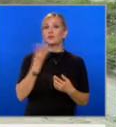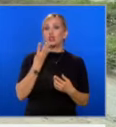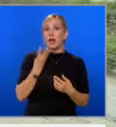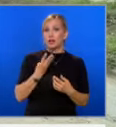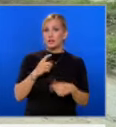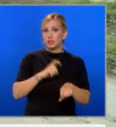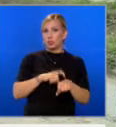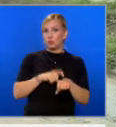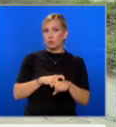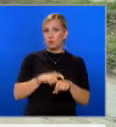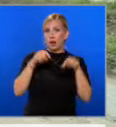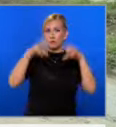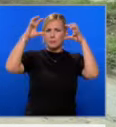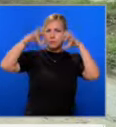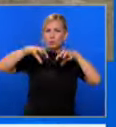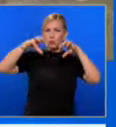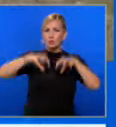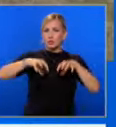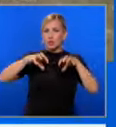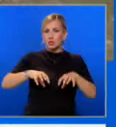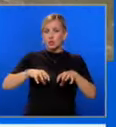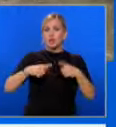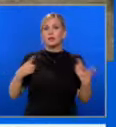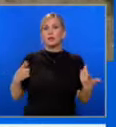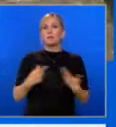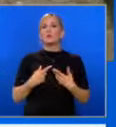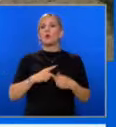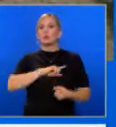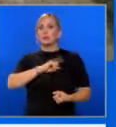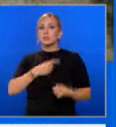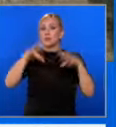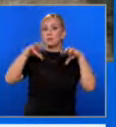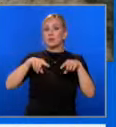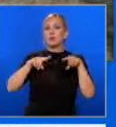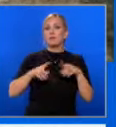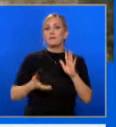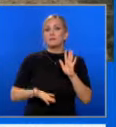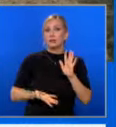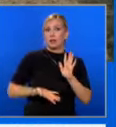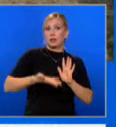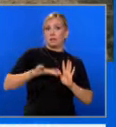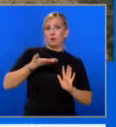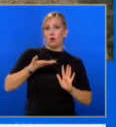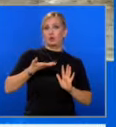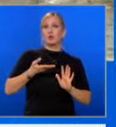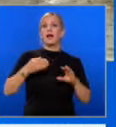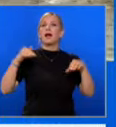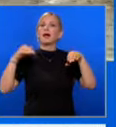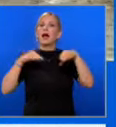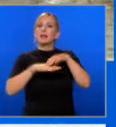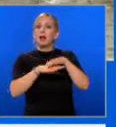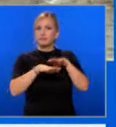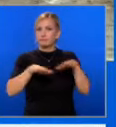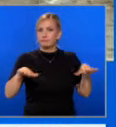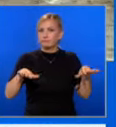сипва огромно количество дъжд. Дъждът е изключително интензивен и това вдига нивото на отводнителния канал в Белослав.